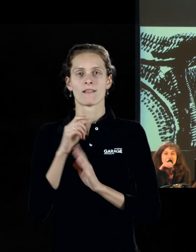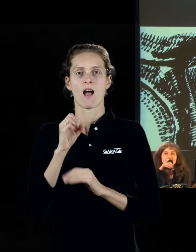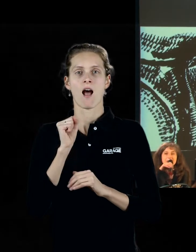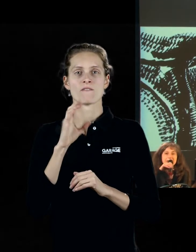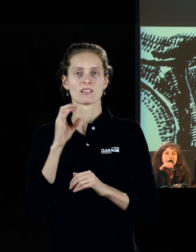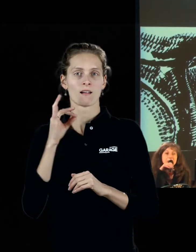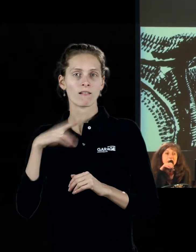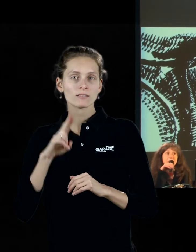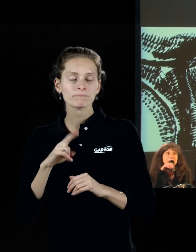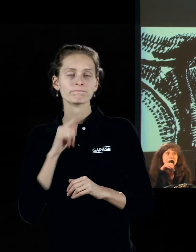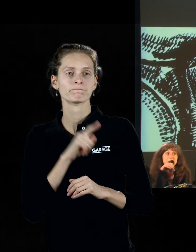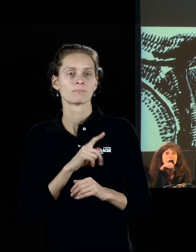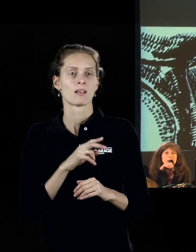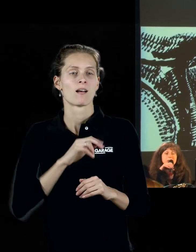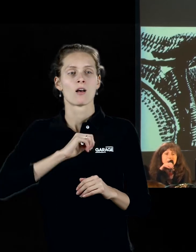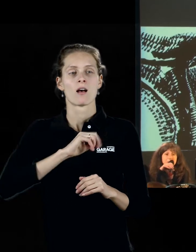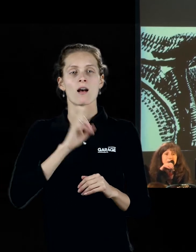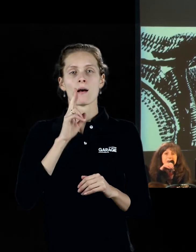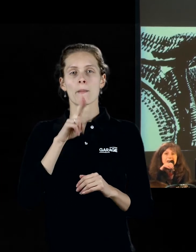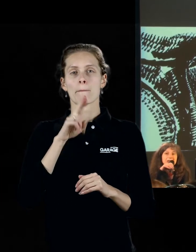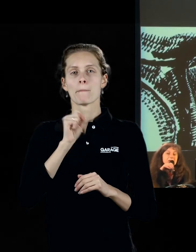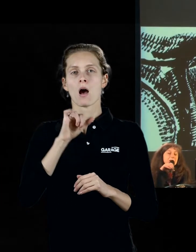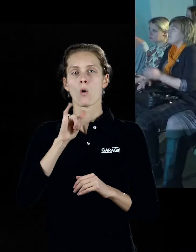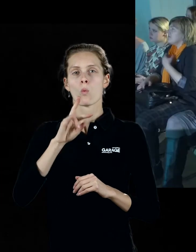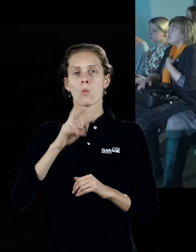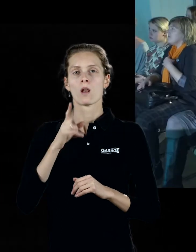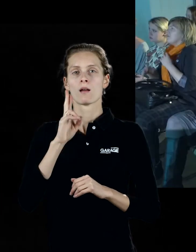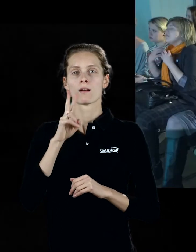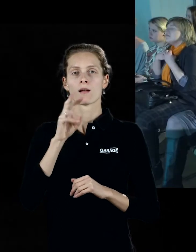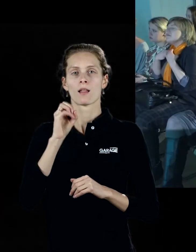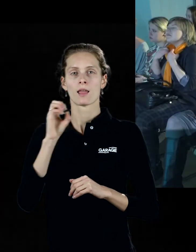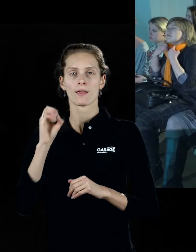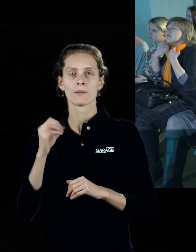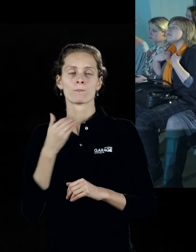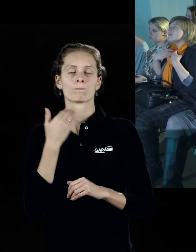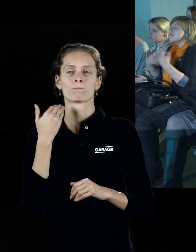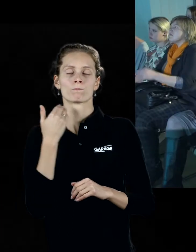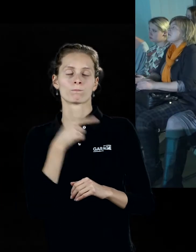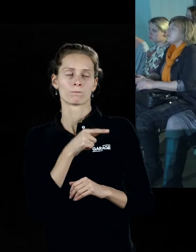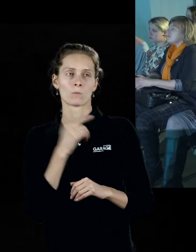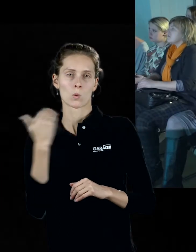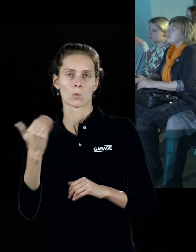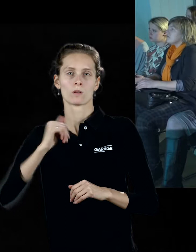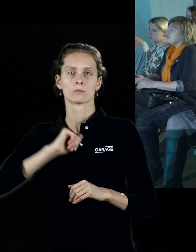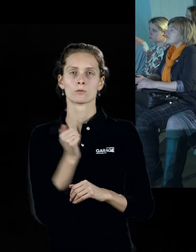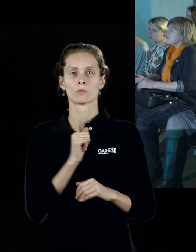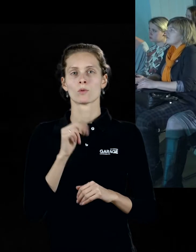абстракции Пауль Клея, который друг Кандинского, преподаватель Баухауса